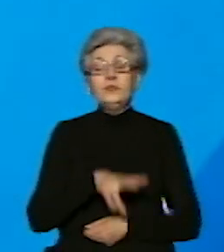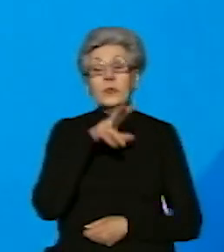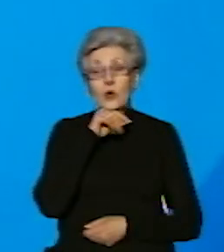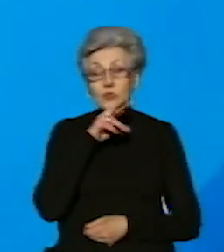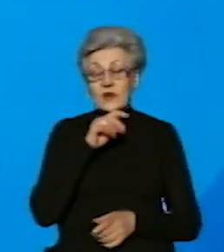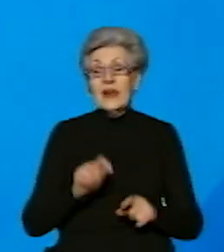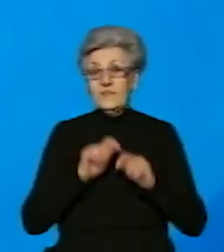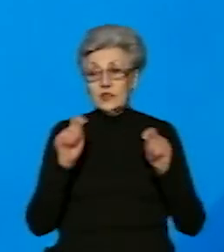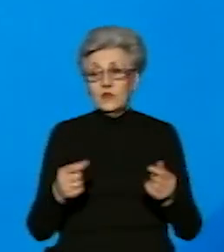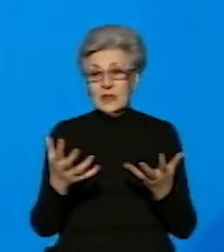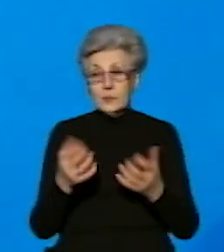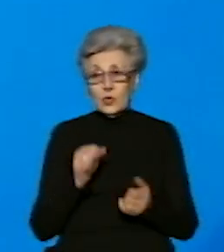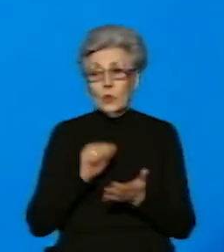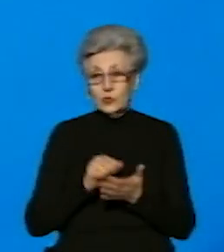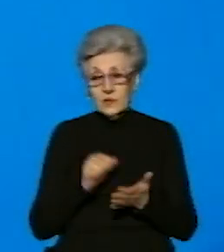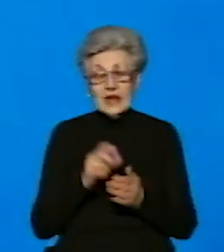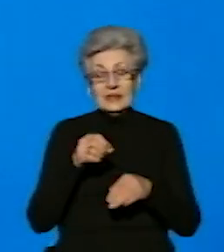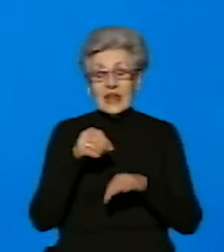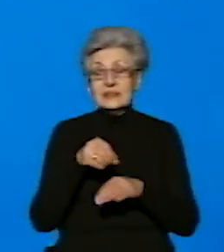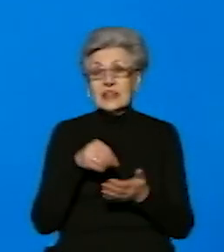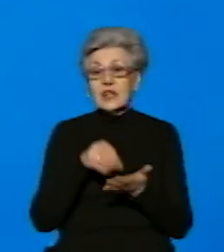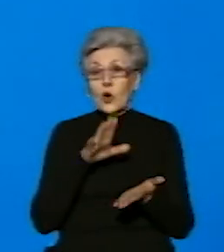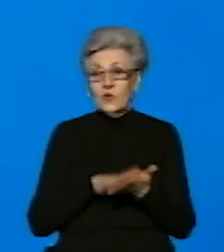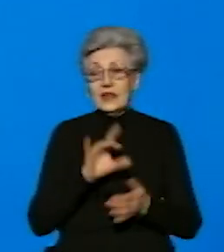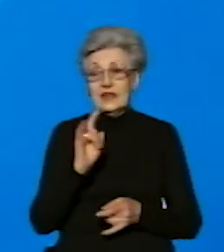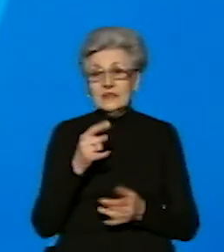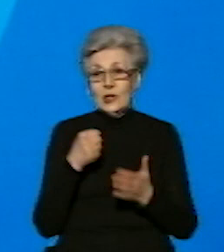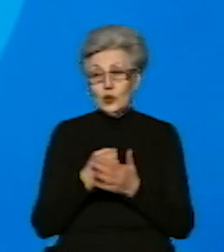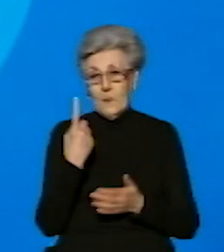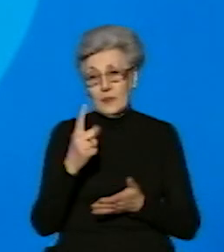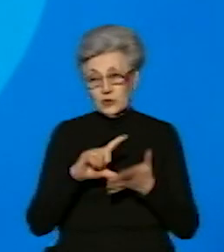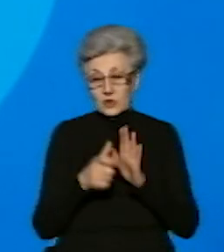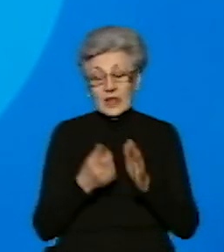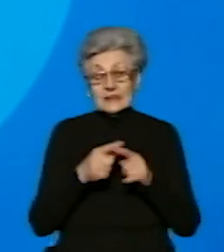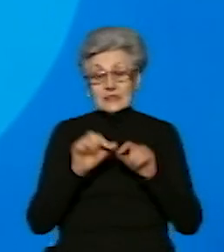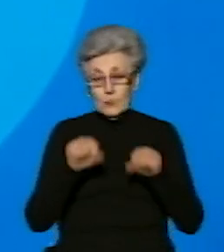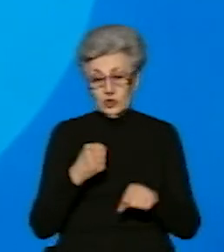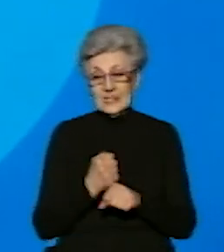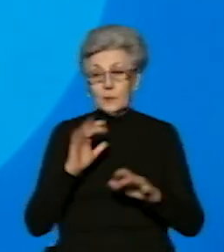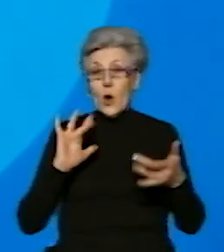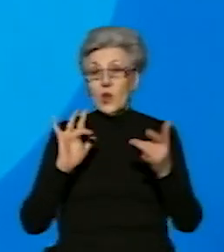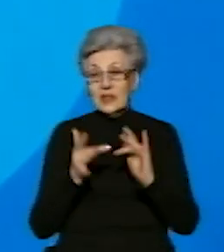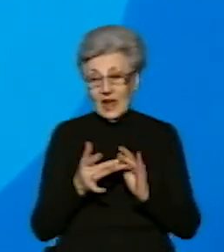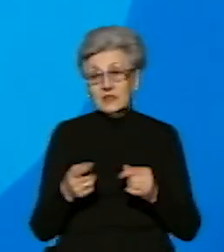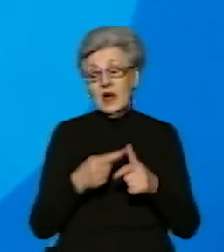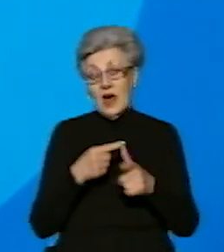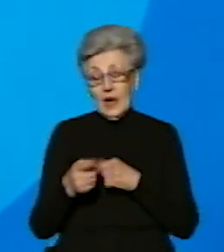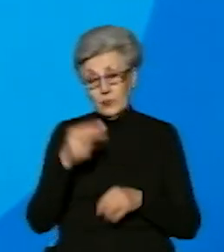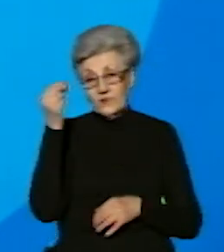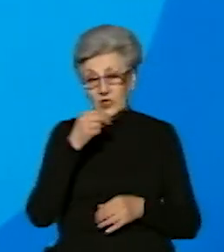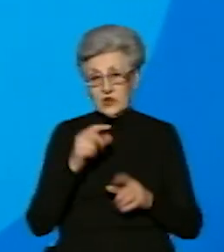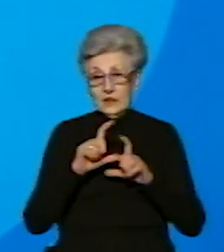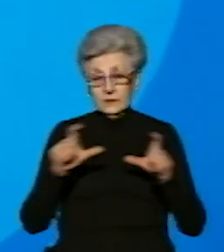відновили прийом документів на зарахування дітей до перших класів. Це можна зробити онлайн або в навчальному закладі за умови дотримання